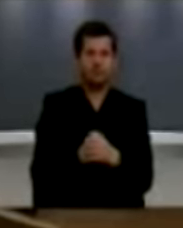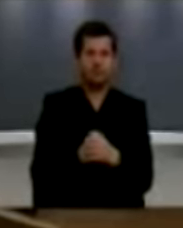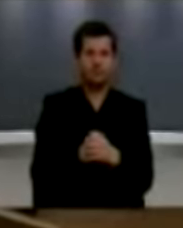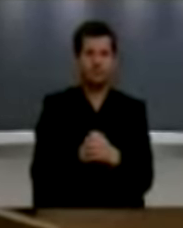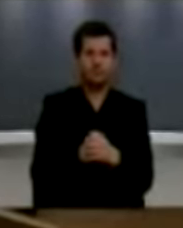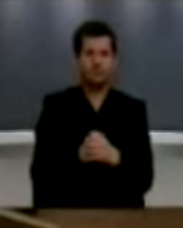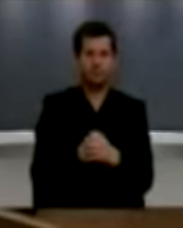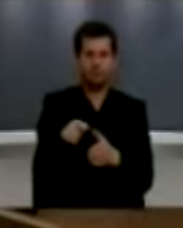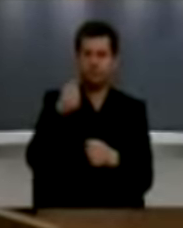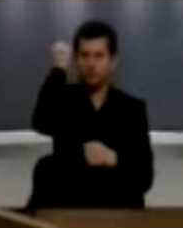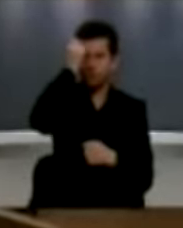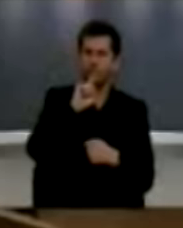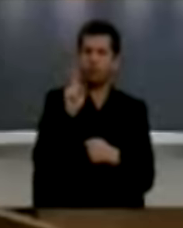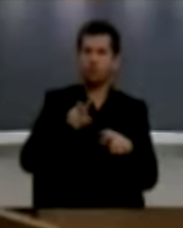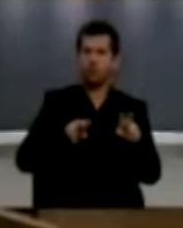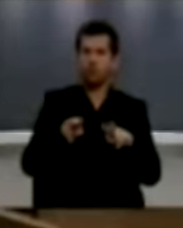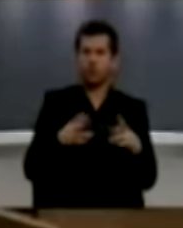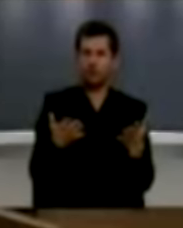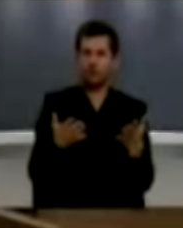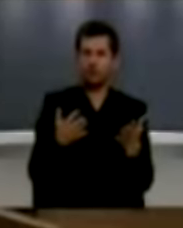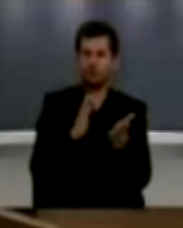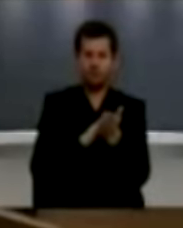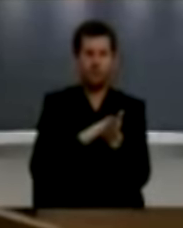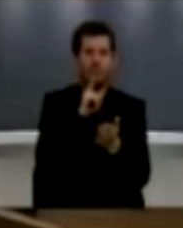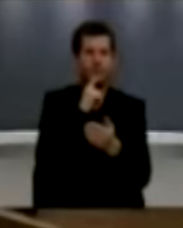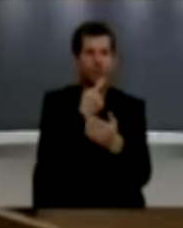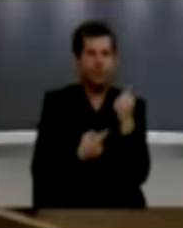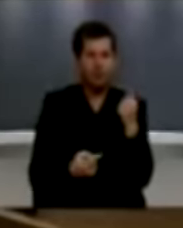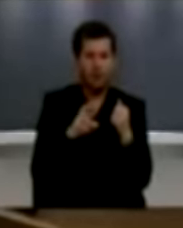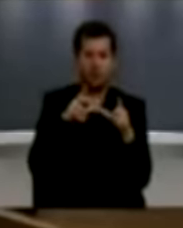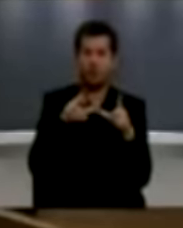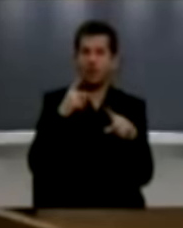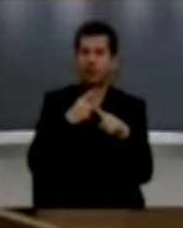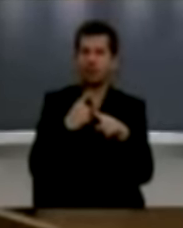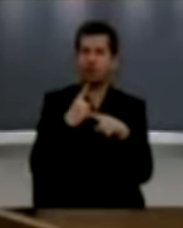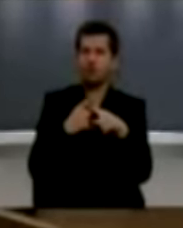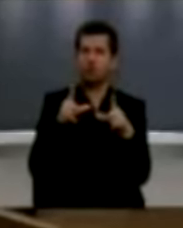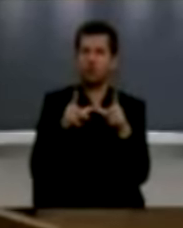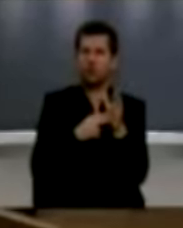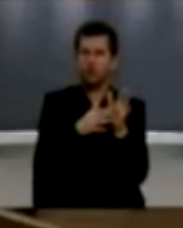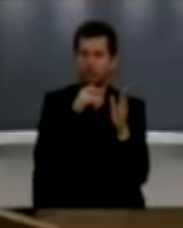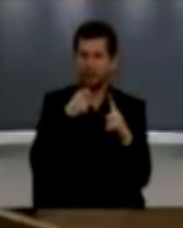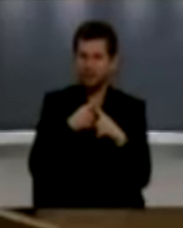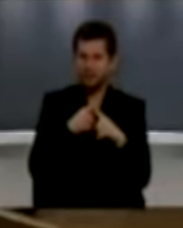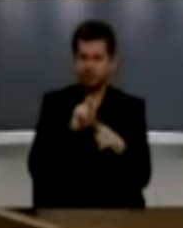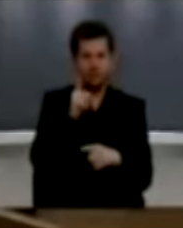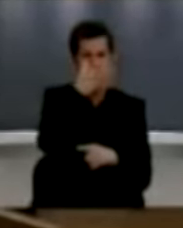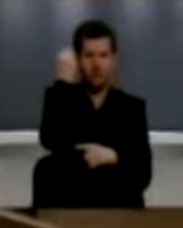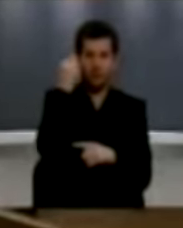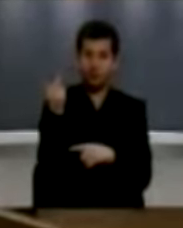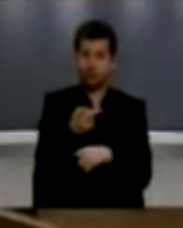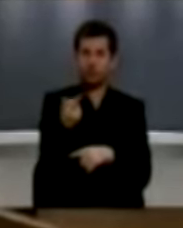Kosovëa nuk e meriton këtë gjyka të në këtë formë nëse burimi i dështimit BNB e Uleks dhe Unmik. Most harojmë që të dy këto